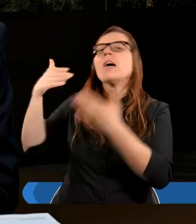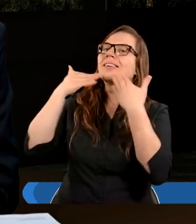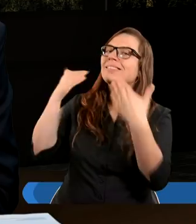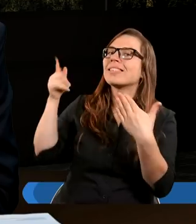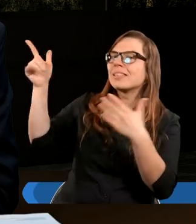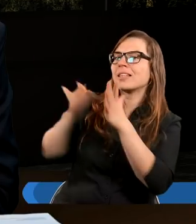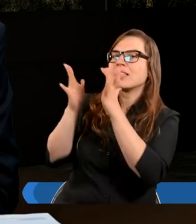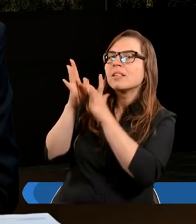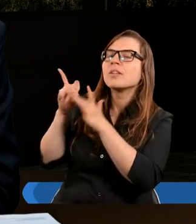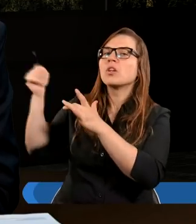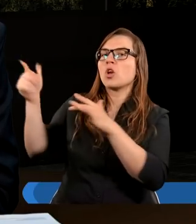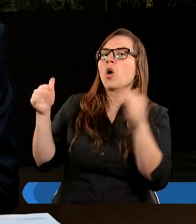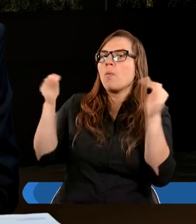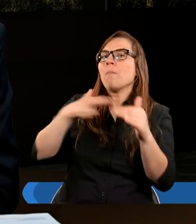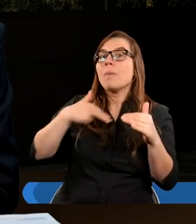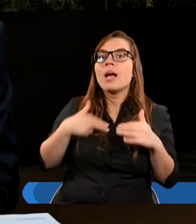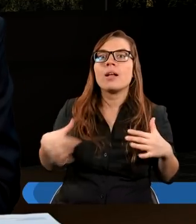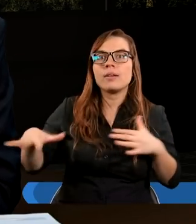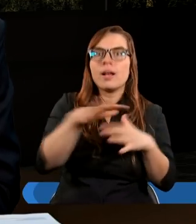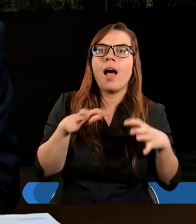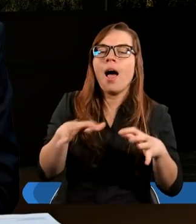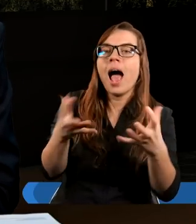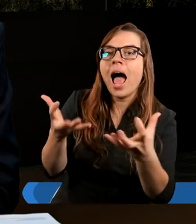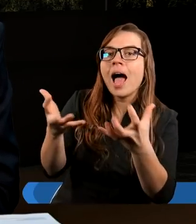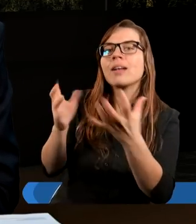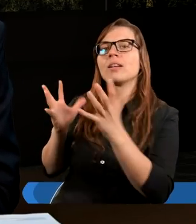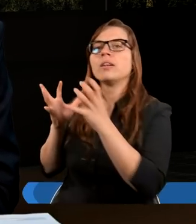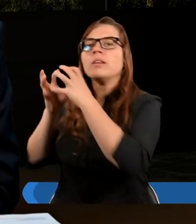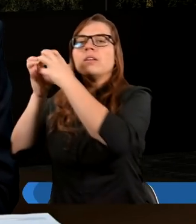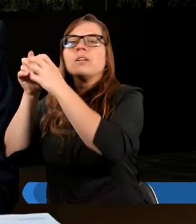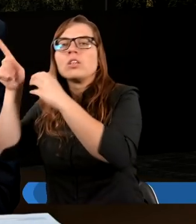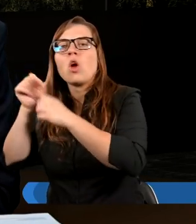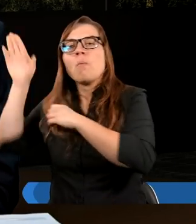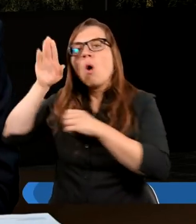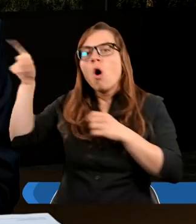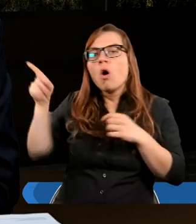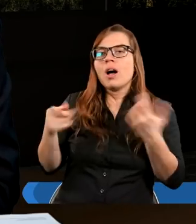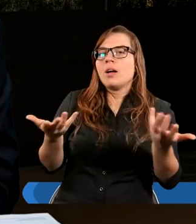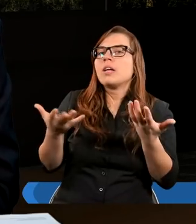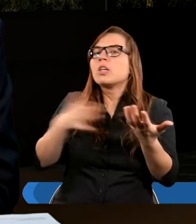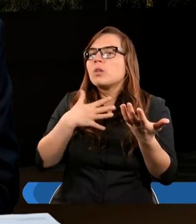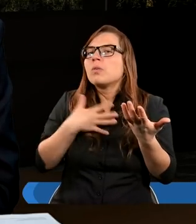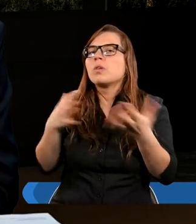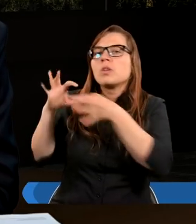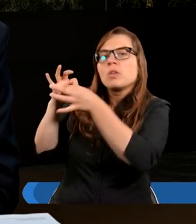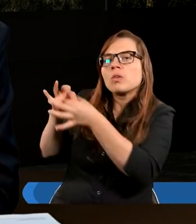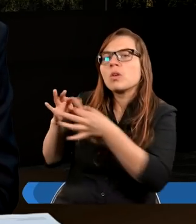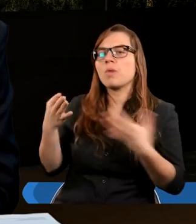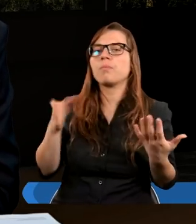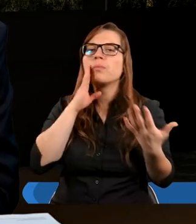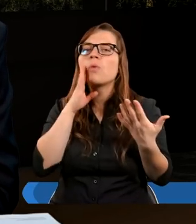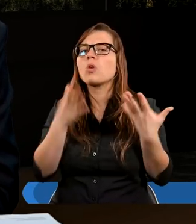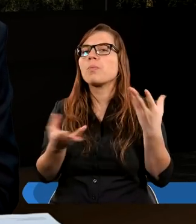ziemi, to wszyscy lgnęli do Niego. Tłum zawsze był wokół Niego. Dlaczego? Bo Ewangeliana tłumaczy na przykład, że On mówi jako